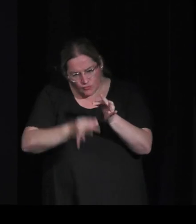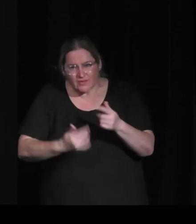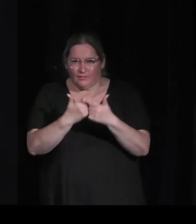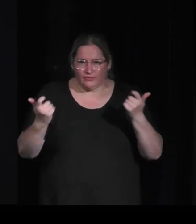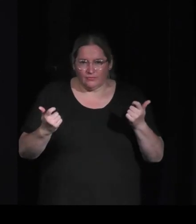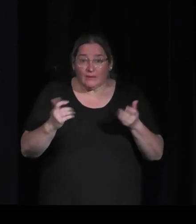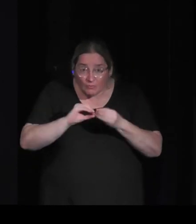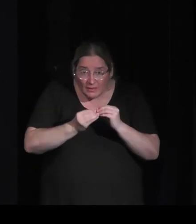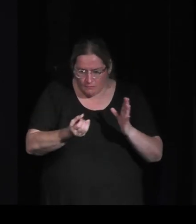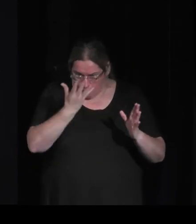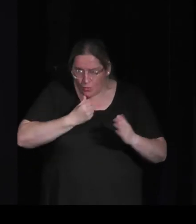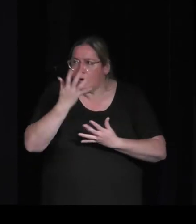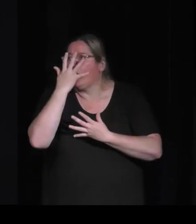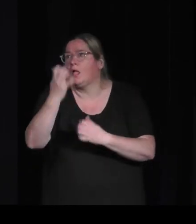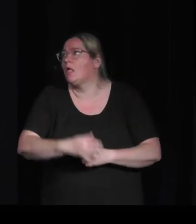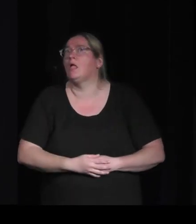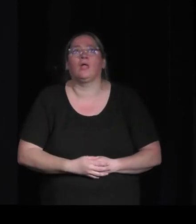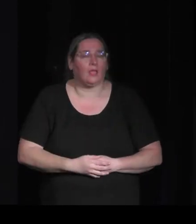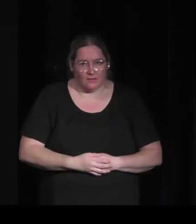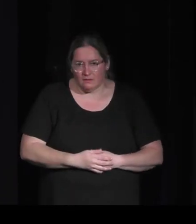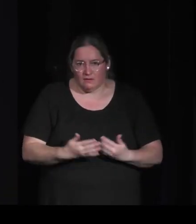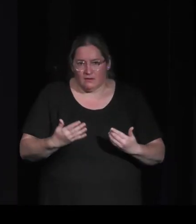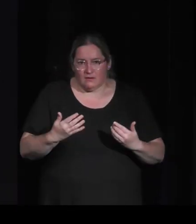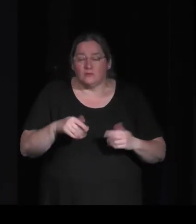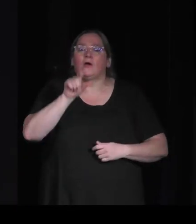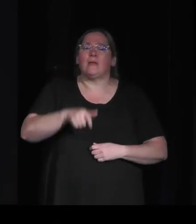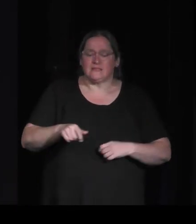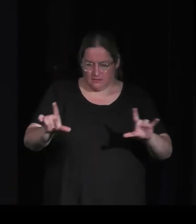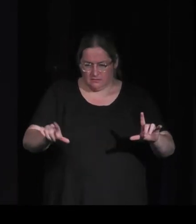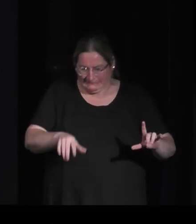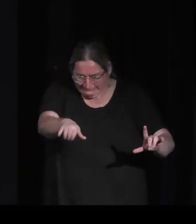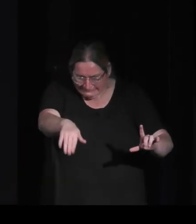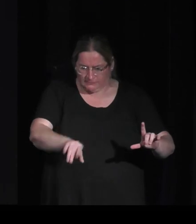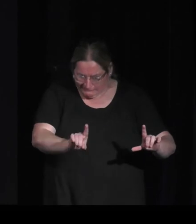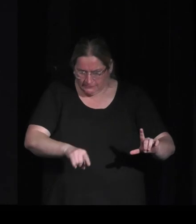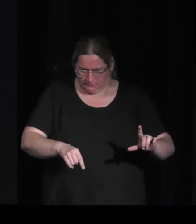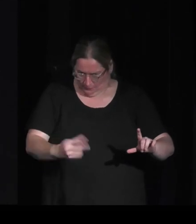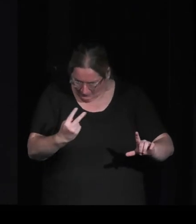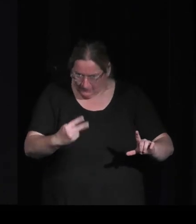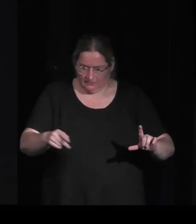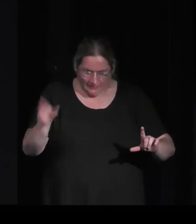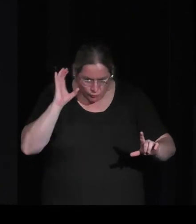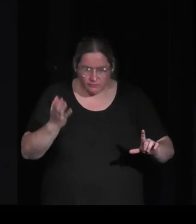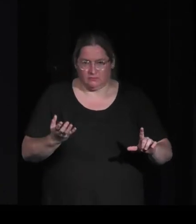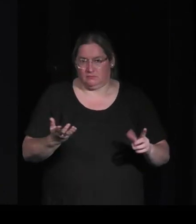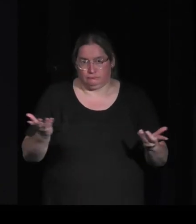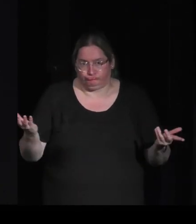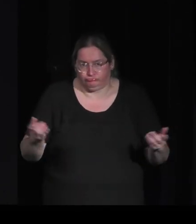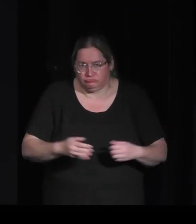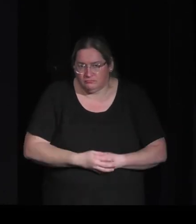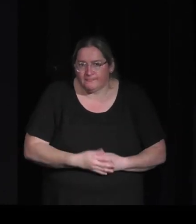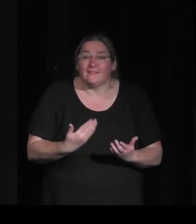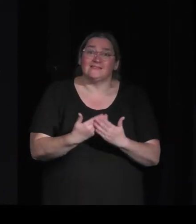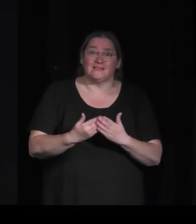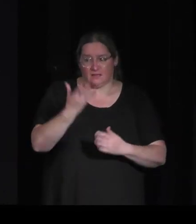dimension esthétique et donc notre expérience après en l'interrogeant Game Master il disait que'était pas le seul c'est un peu la difficulté qu'on a avec cet escape là où la